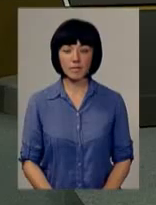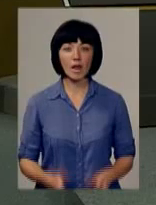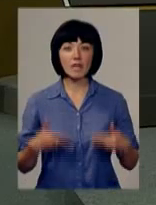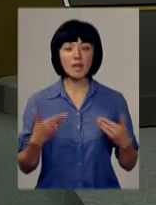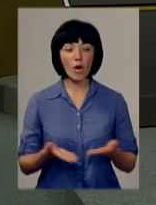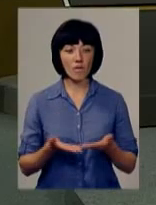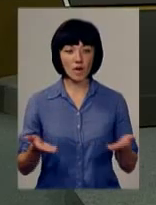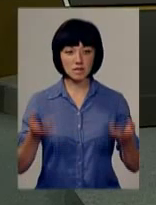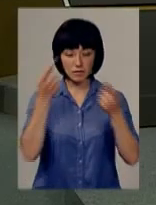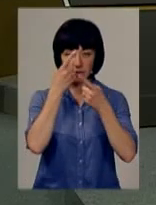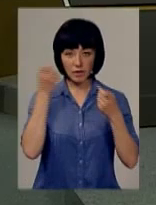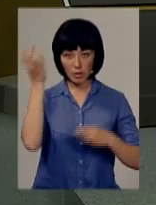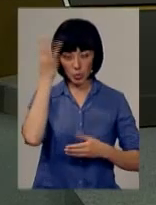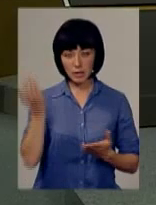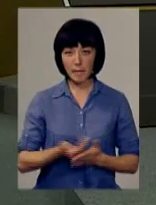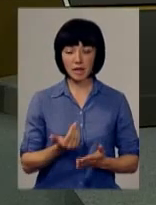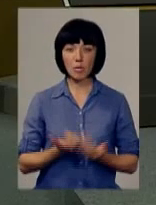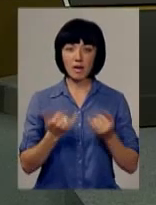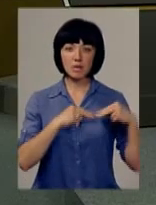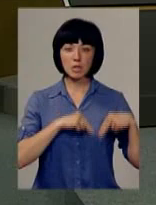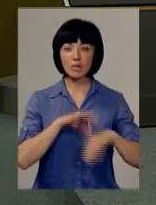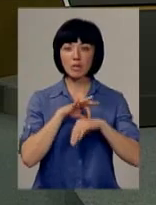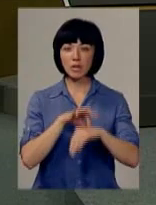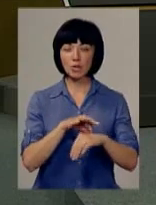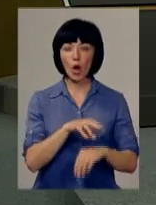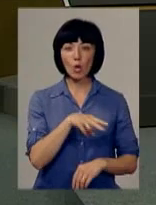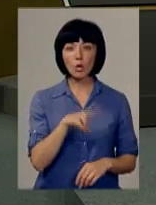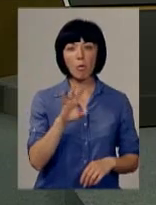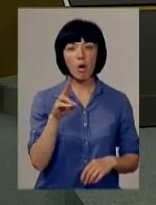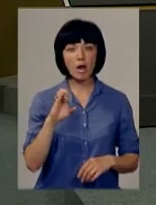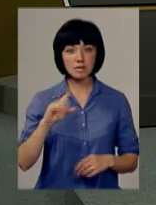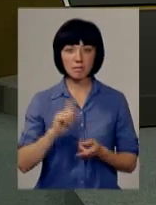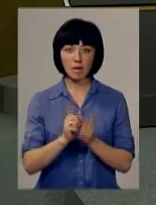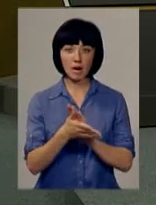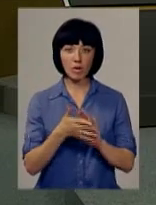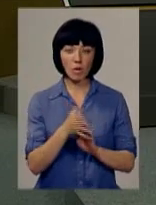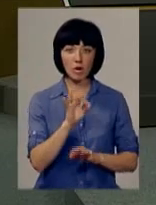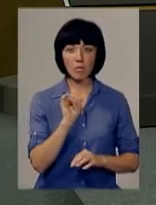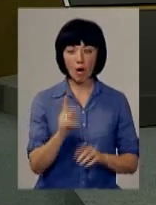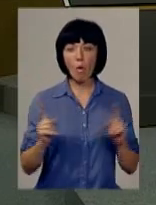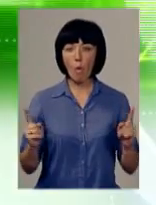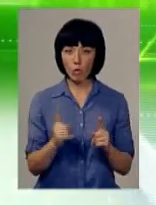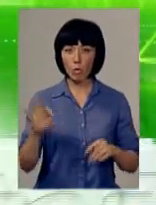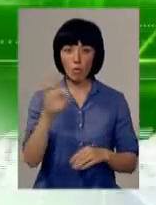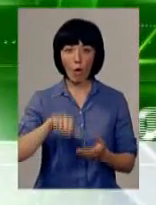Вітаю вас в ефірі Подільська панорама у студії Людмила Показ із сурдоперекудом Ольга Рибак. Коротко про головне.